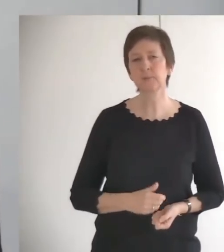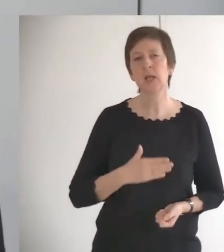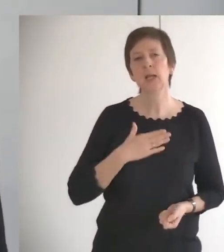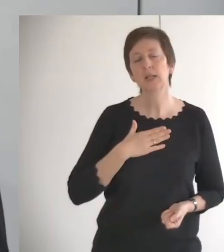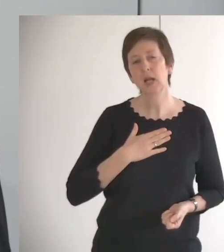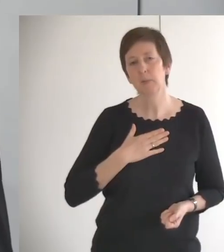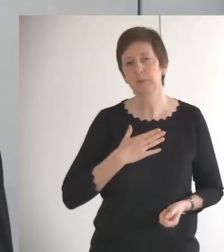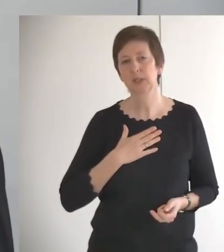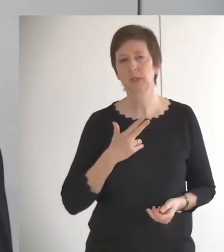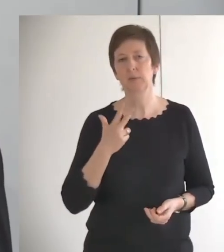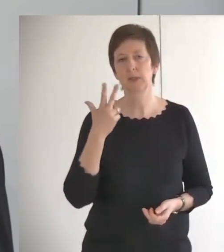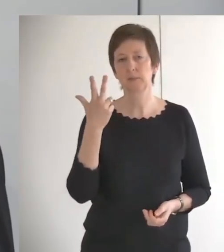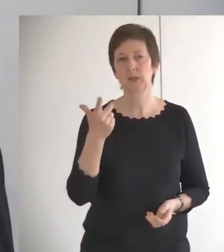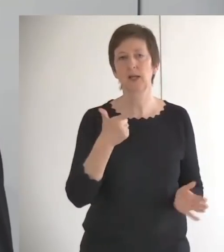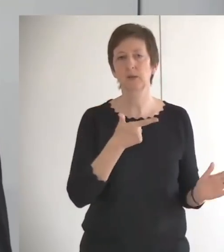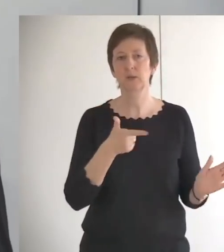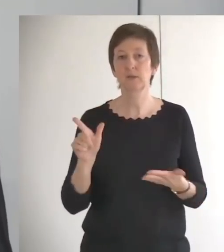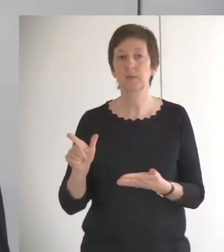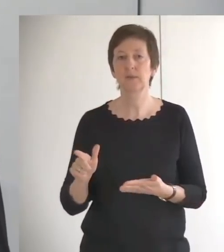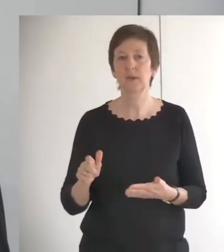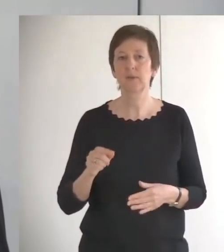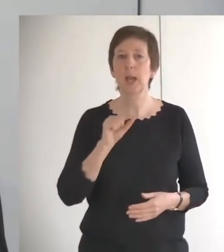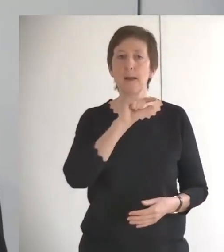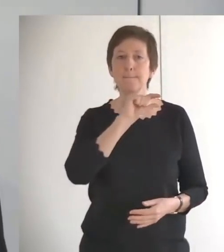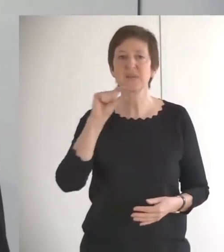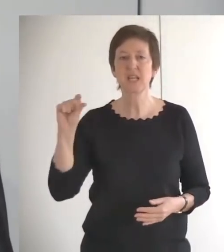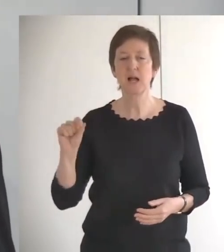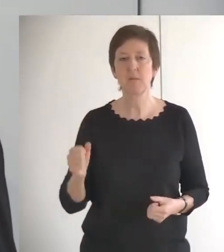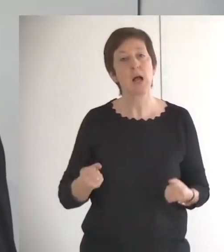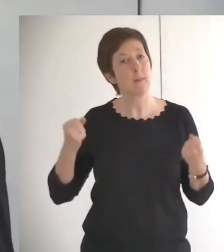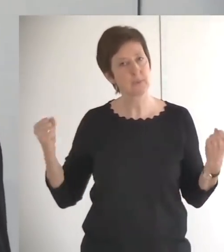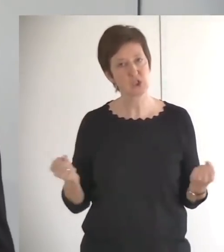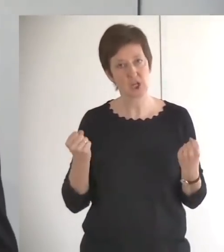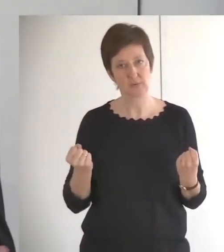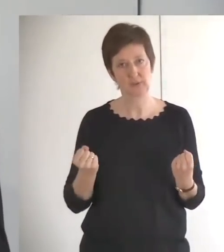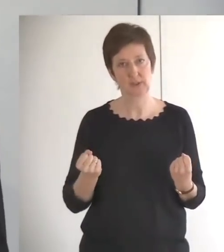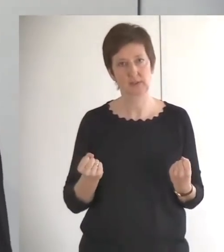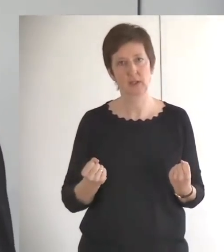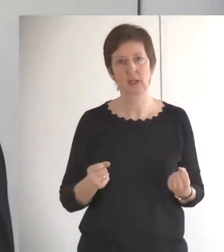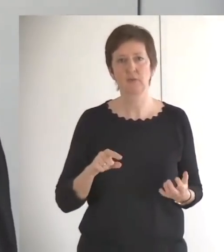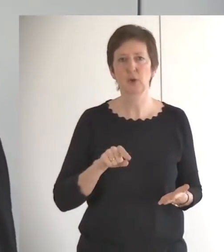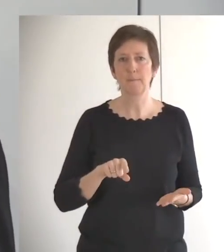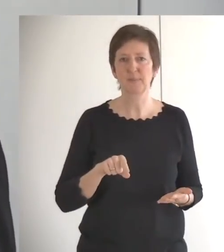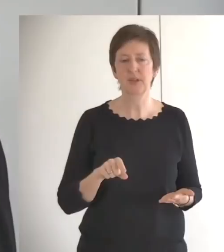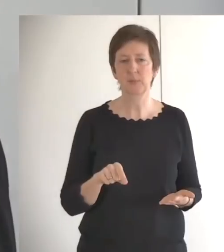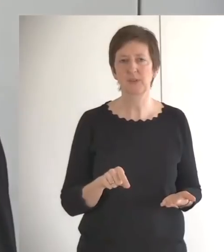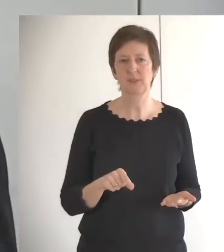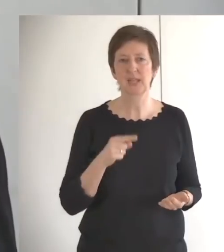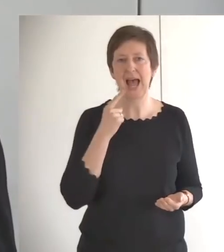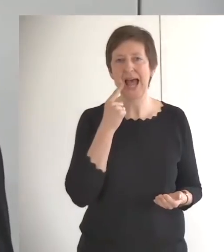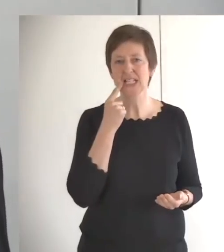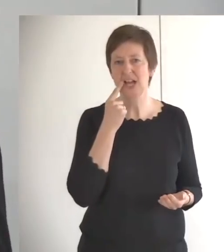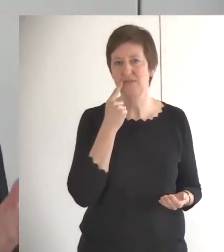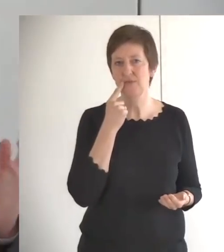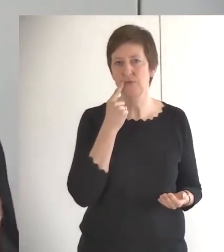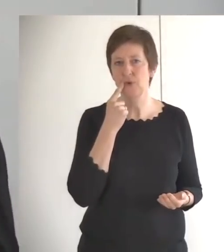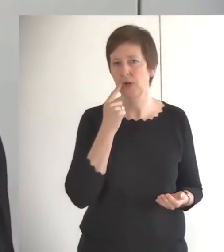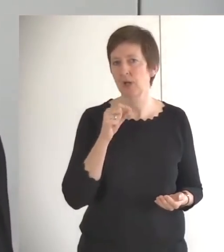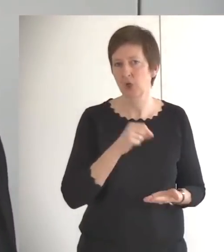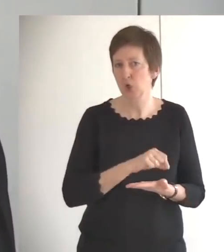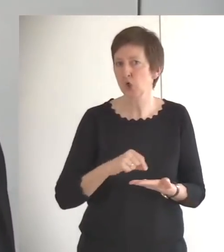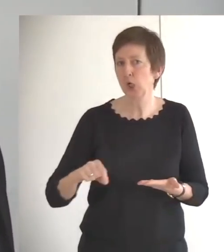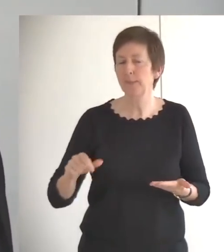73. Psalm beschäftigt, der von dem Psalmisten, dem Asafs, stammt. Ja, der